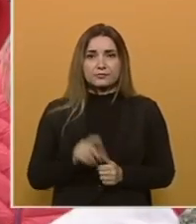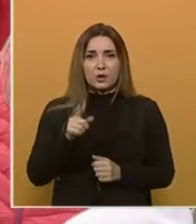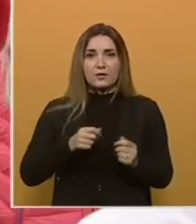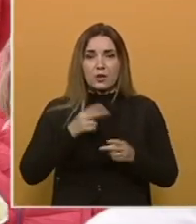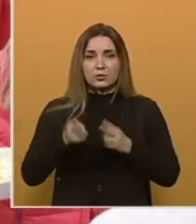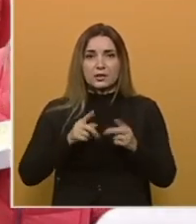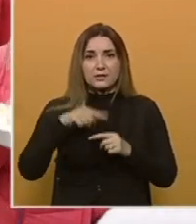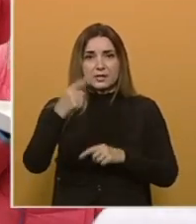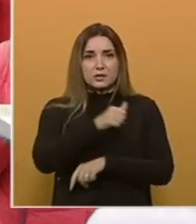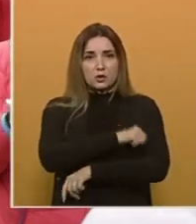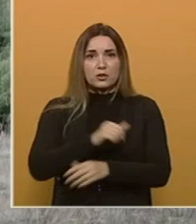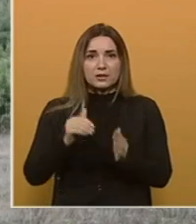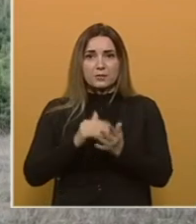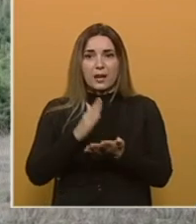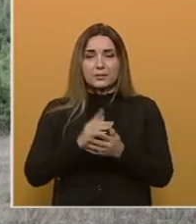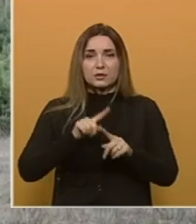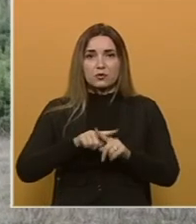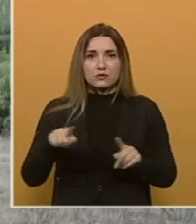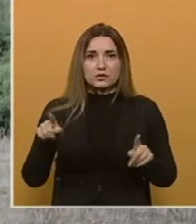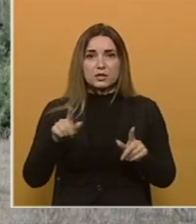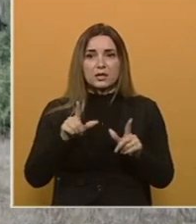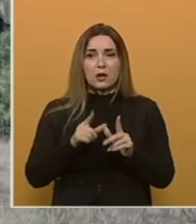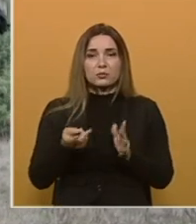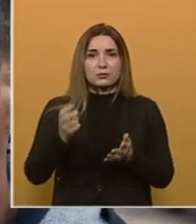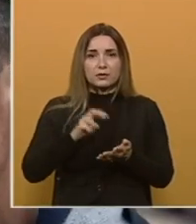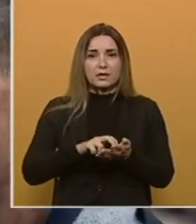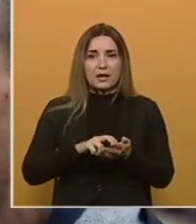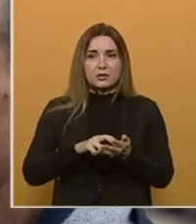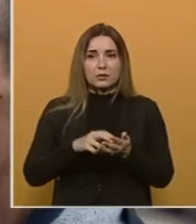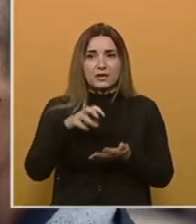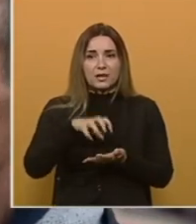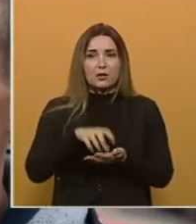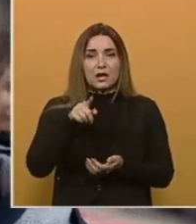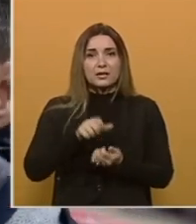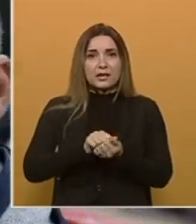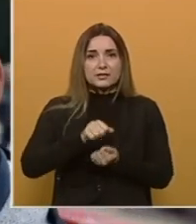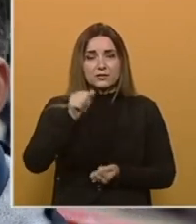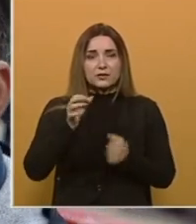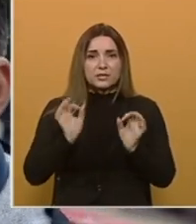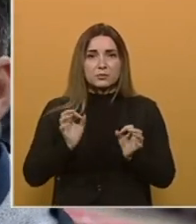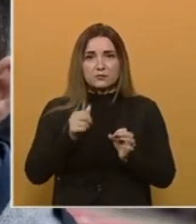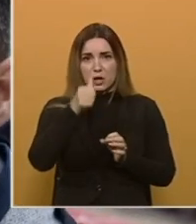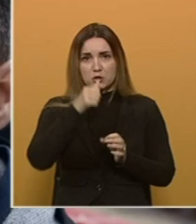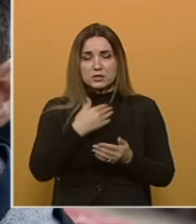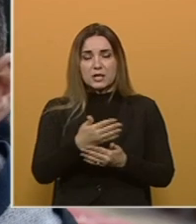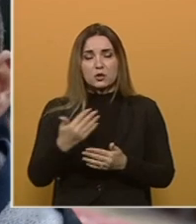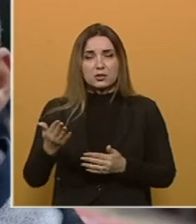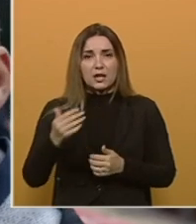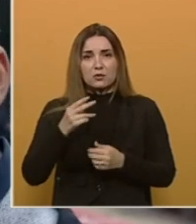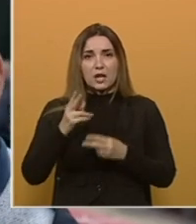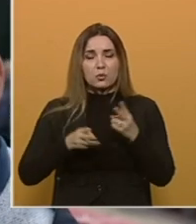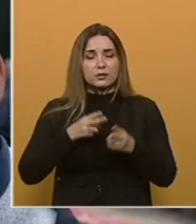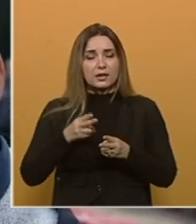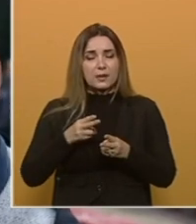Ova utrka bi sljedeće godine trebala biti uvrštena u sky running kategoriju. Taj certifikac je specifičan što se isključivo dodjeljuje u